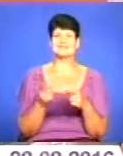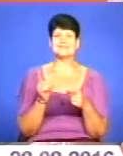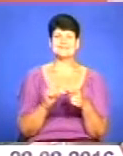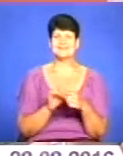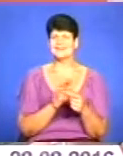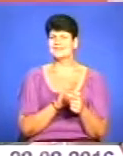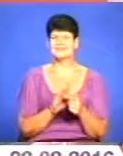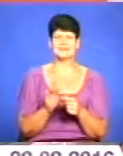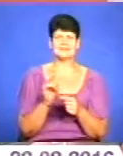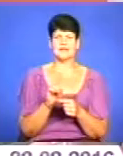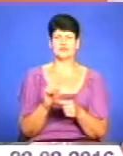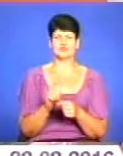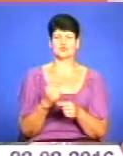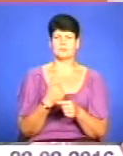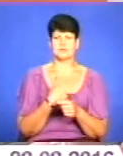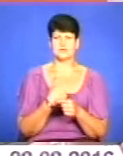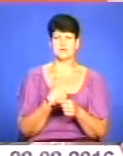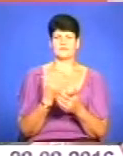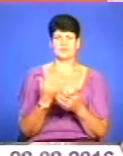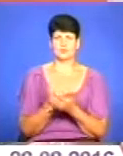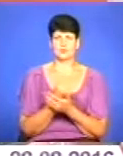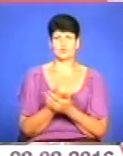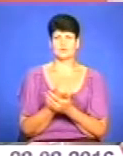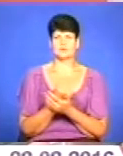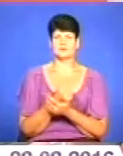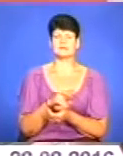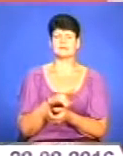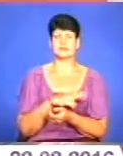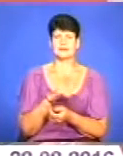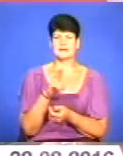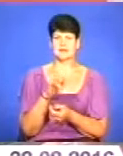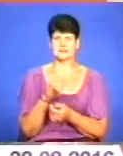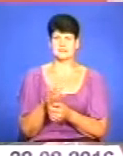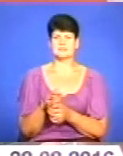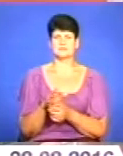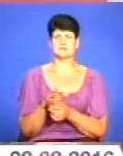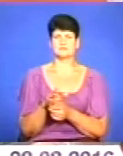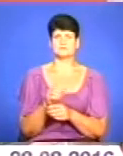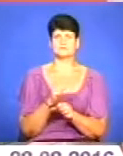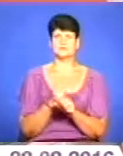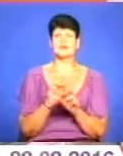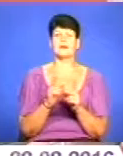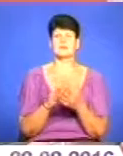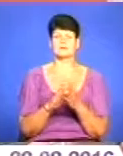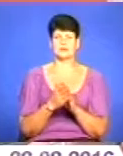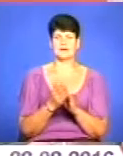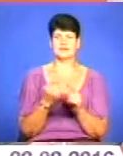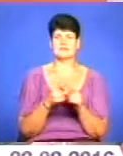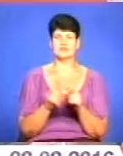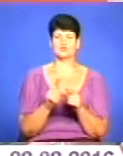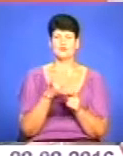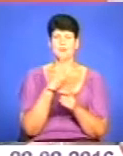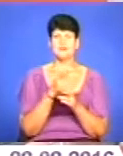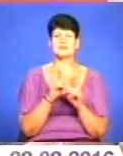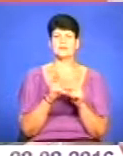мені там доложить, чи директор виконавчої дирекції доложить, як ситуація, а це, щоб побачити своїми